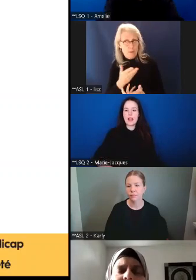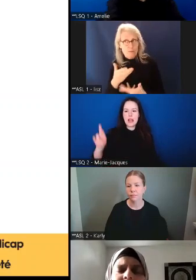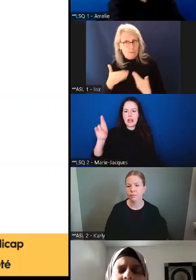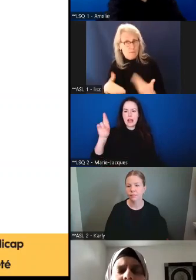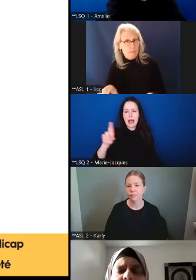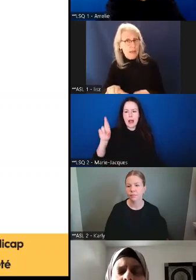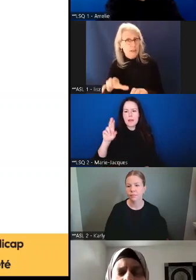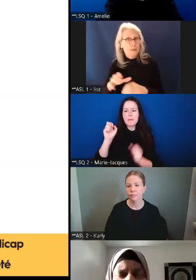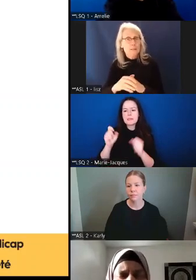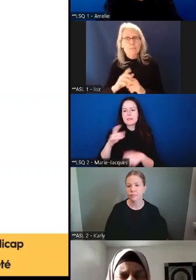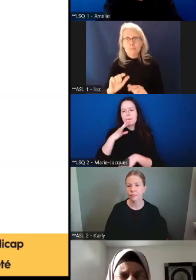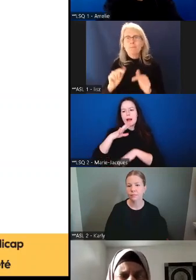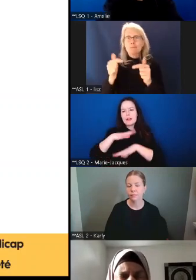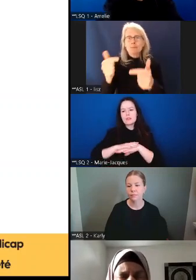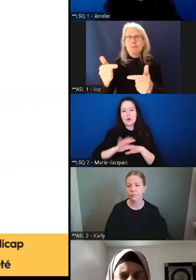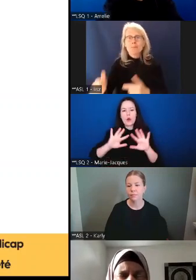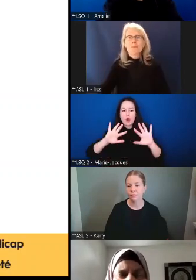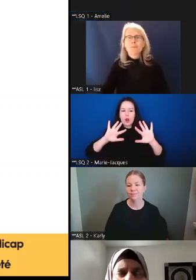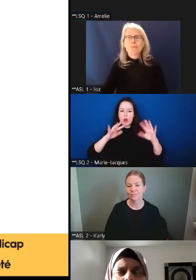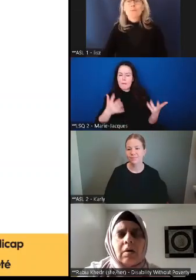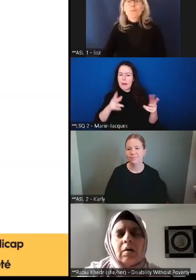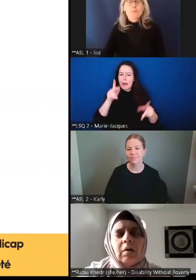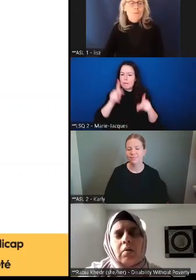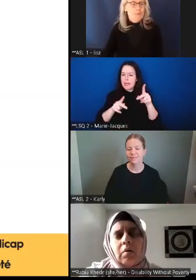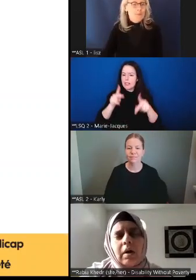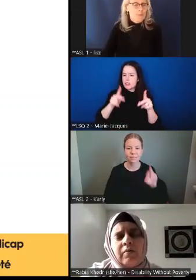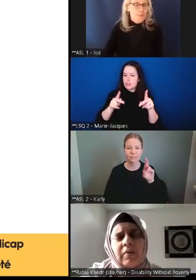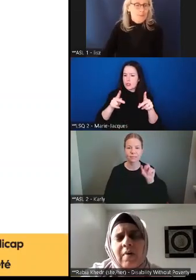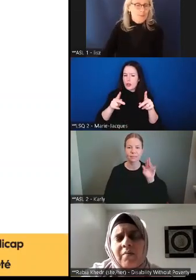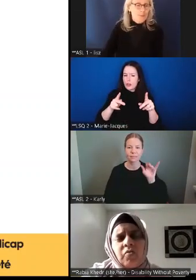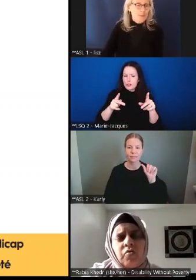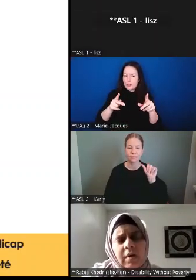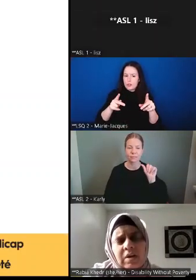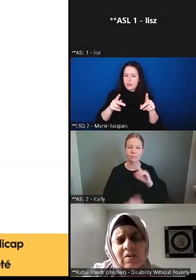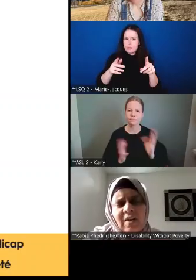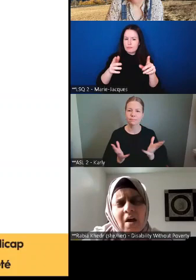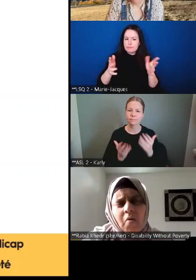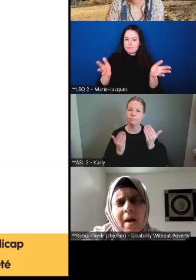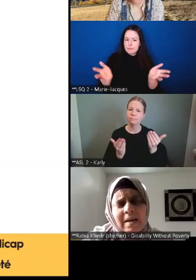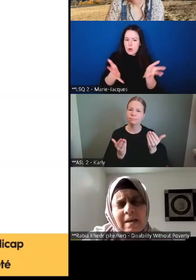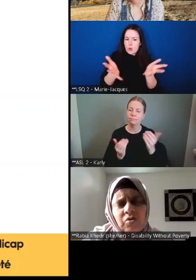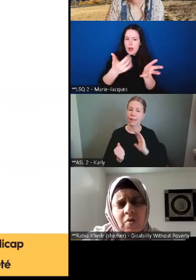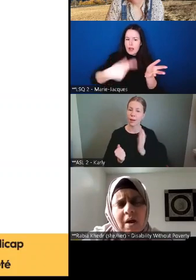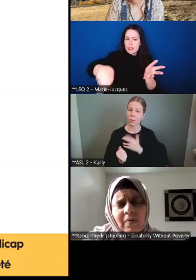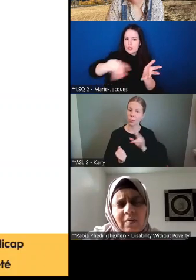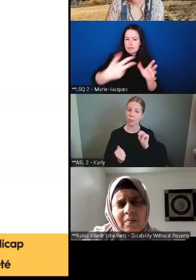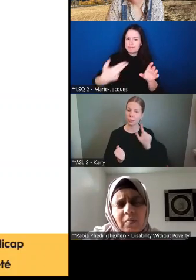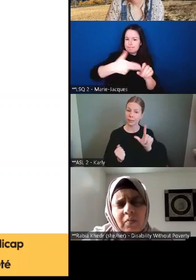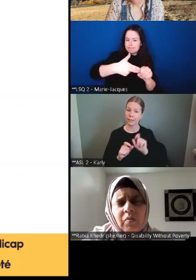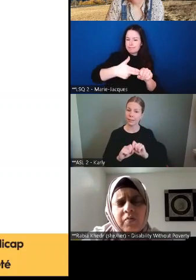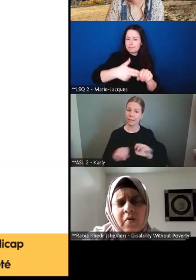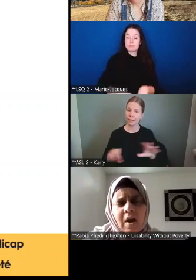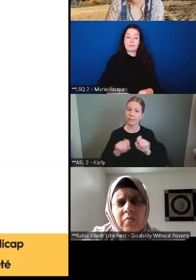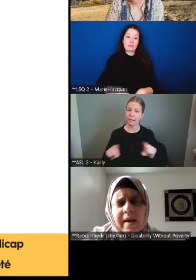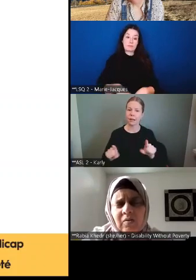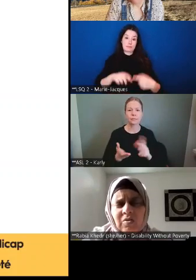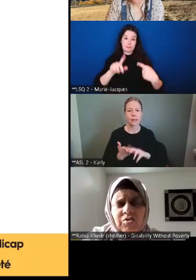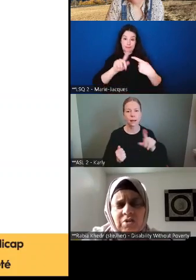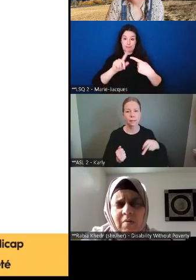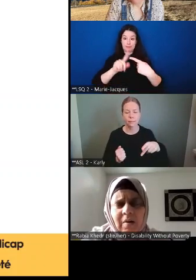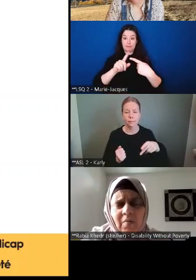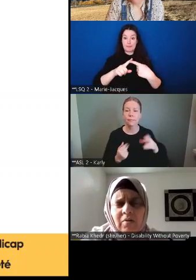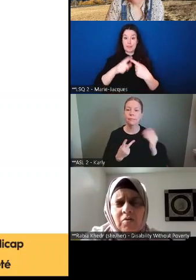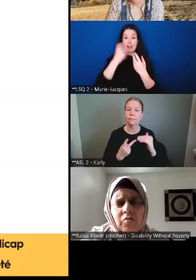parler de la façon dont nous invitons les gens à s'impliquer? Encore une fois, inscrivez-vous à notre